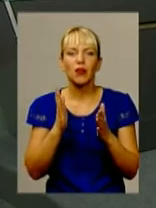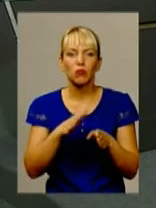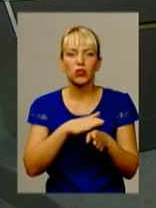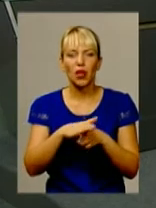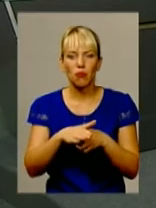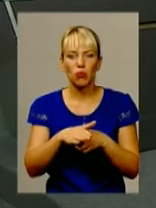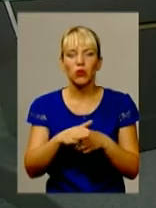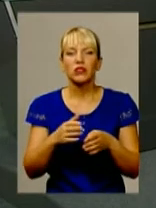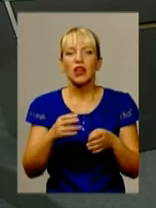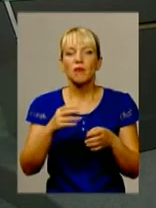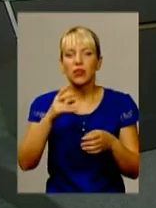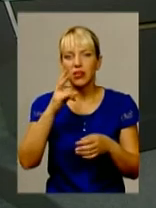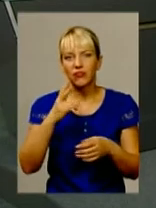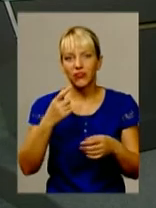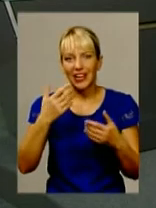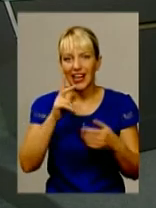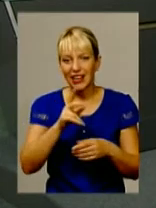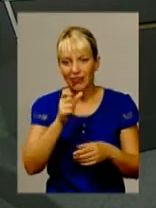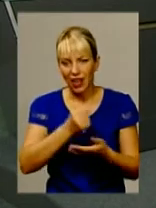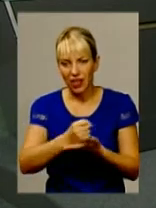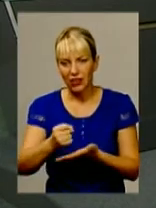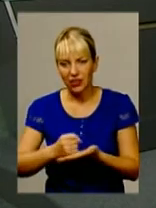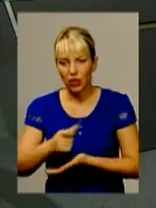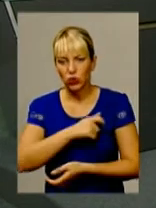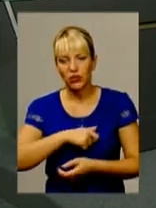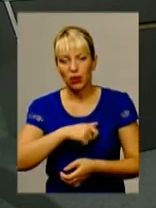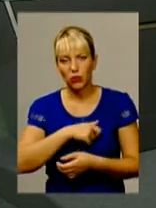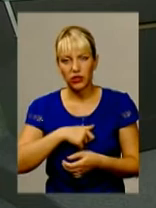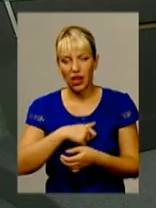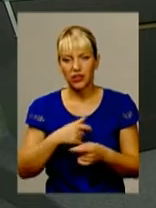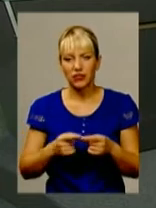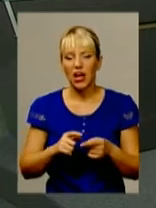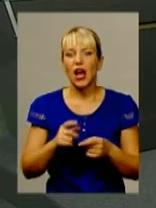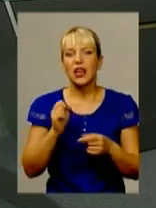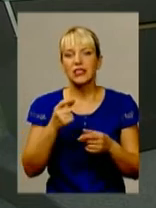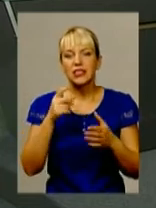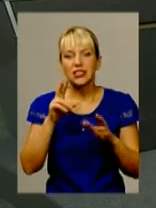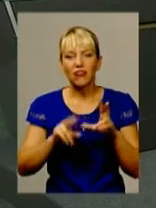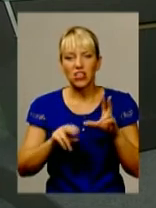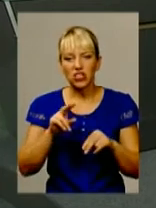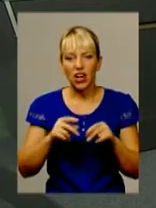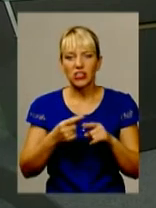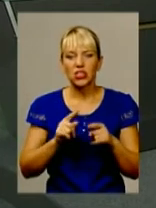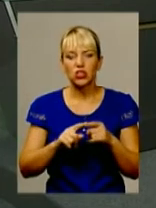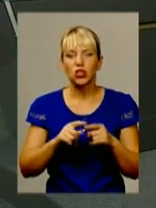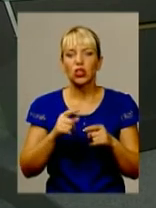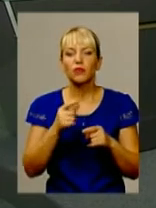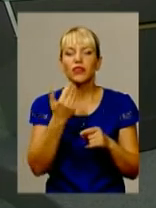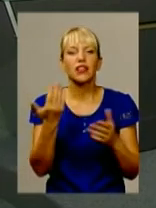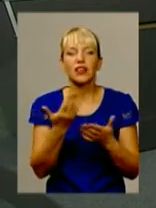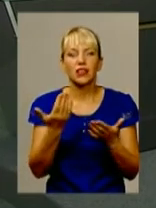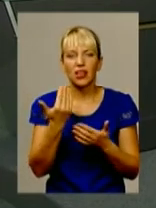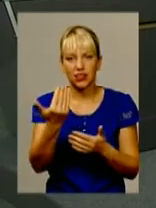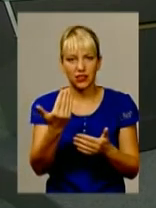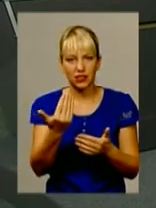від усіх партій. Ми говоримо, це майданівці, які зрадили, а ті всі решта, вони ж нічого не зраджували. Значить, вони не є майданівцями, значить, яка їхня якість